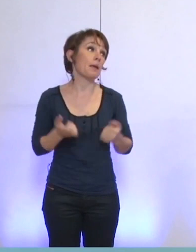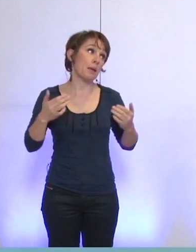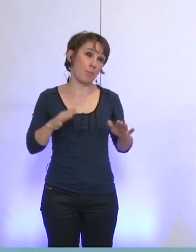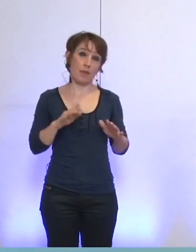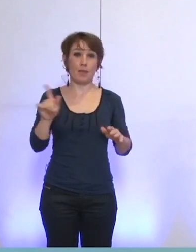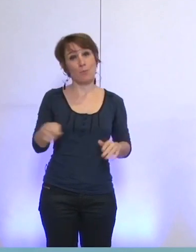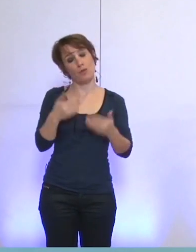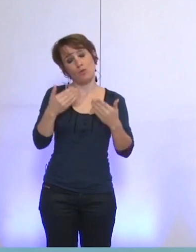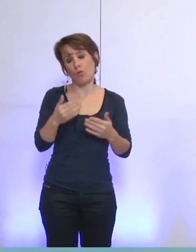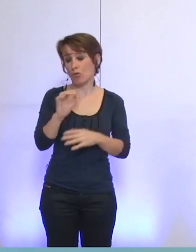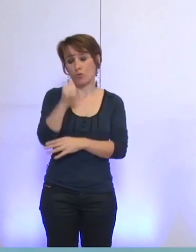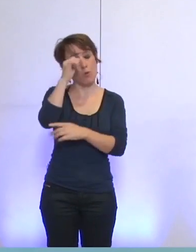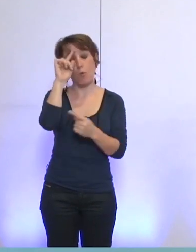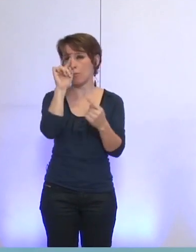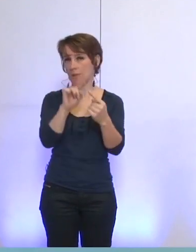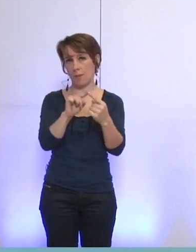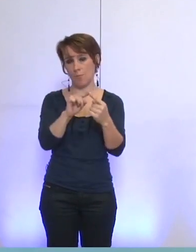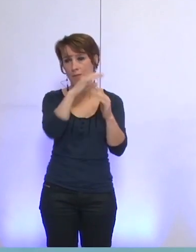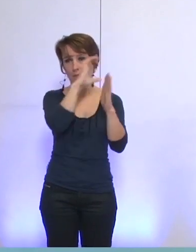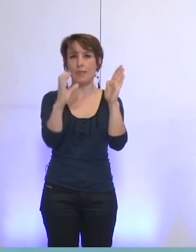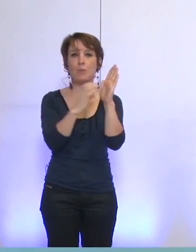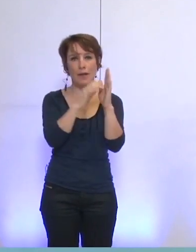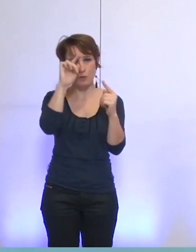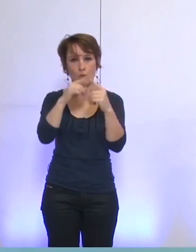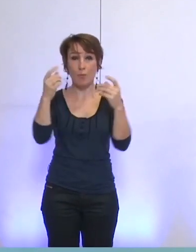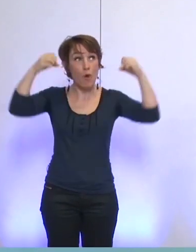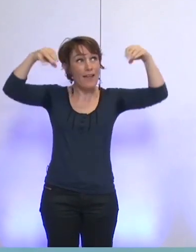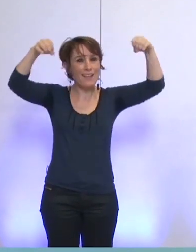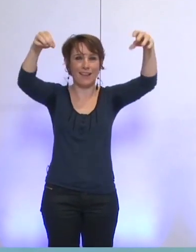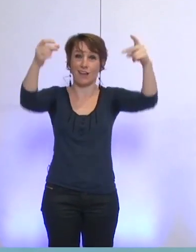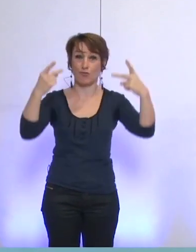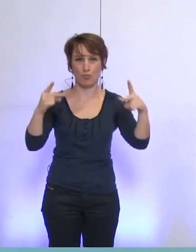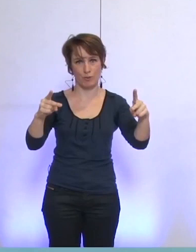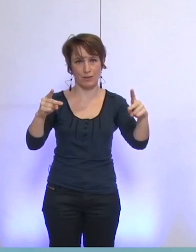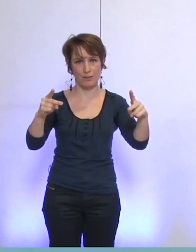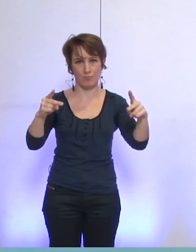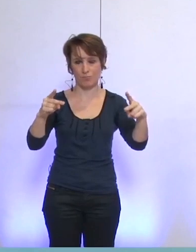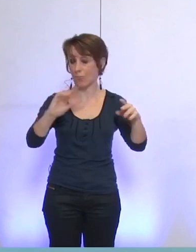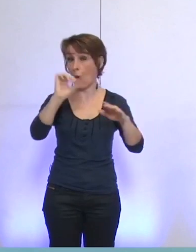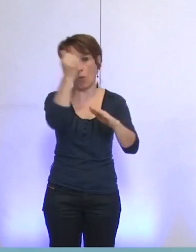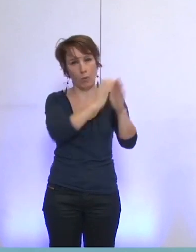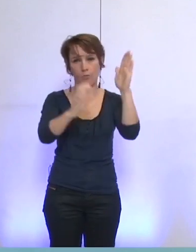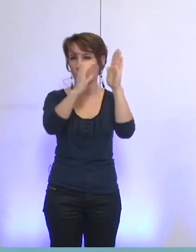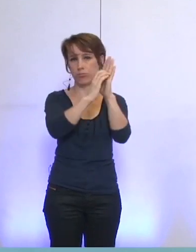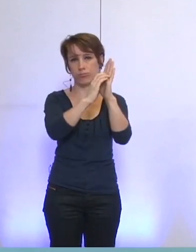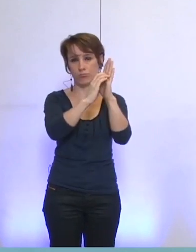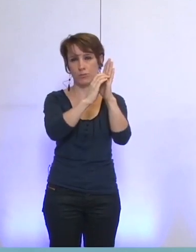la délibération portant sur le marché de l'éclairage public. Et donc après